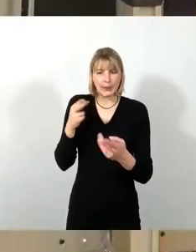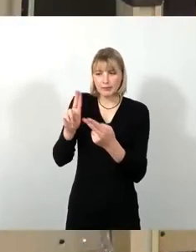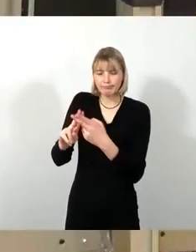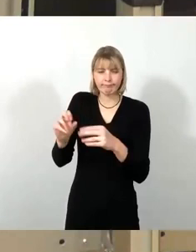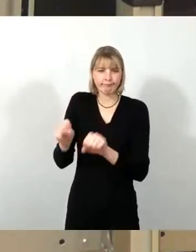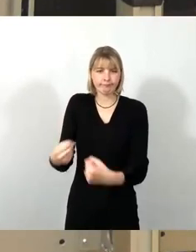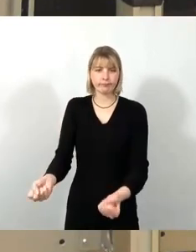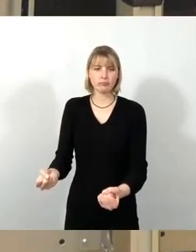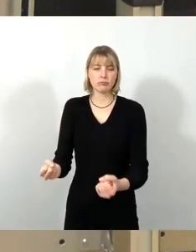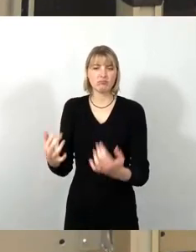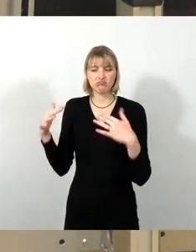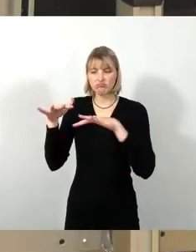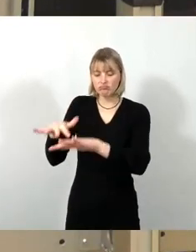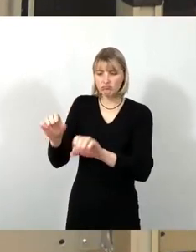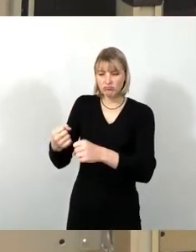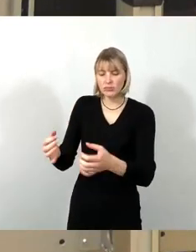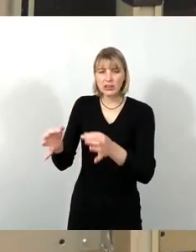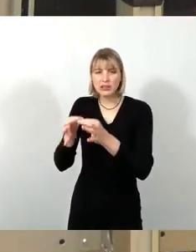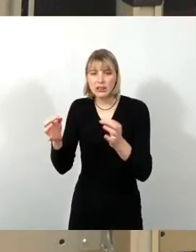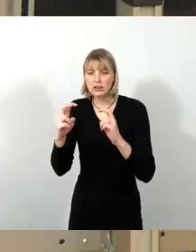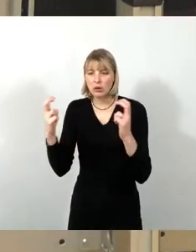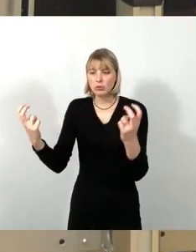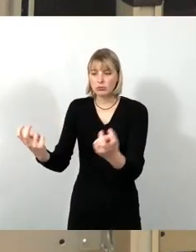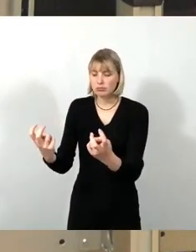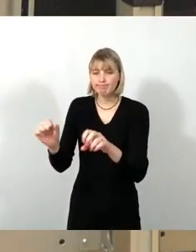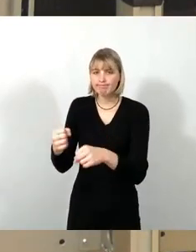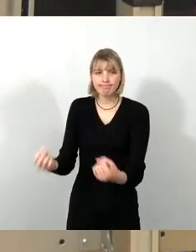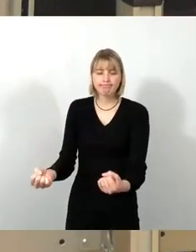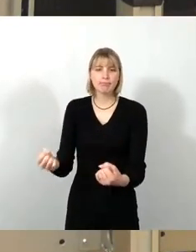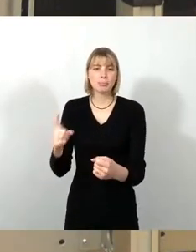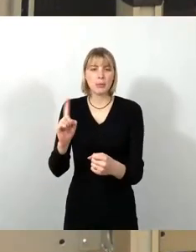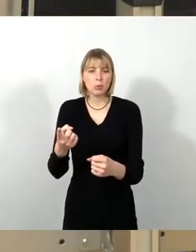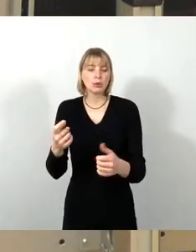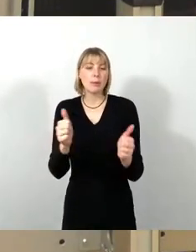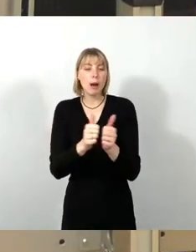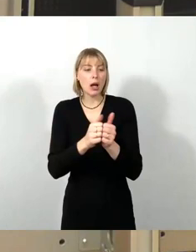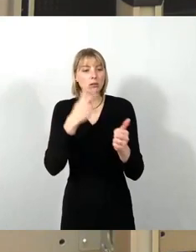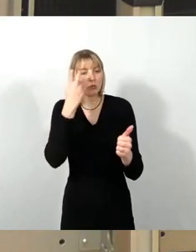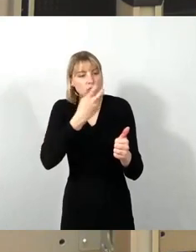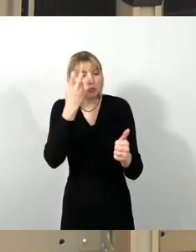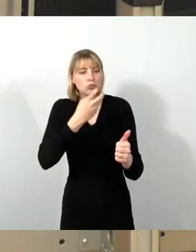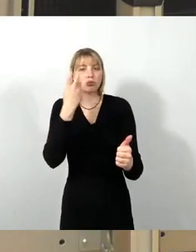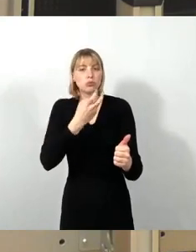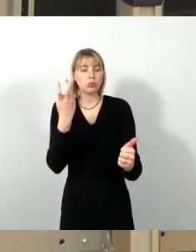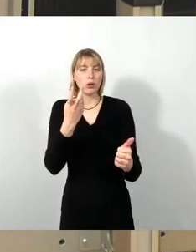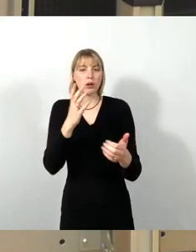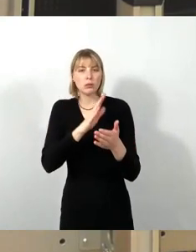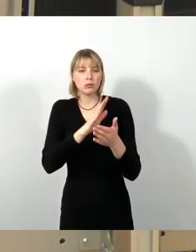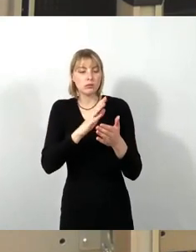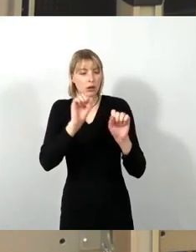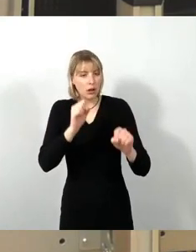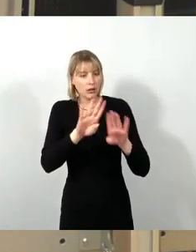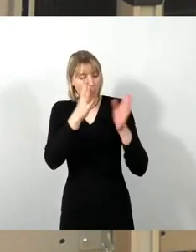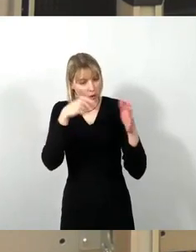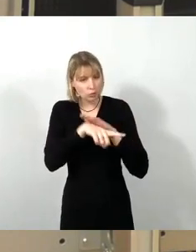in dem Sitzungen stattfinden muss, er sich viele Partnerinnen suchen, die dort Obdach geben, wo man auch im Winter